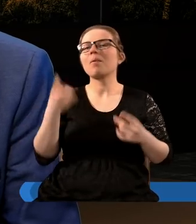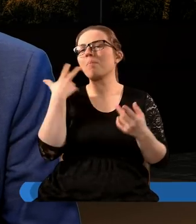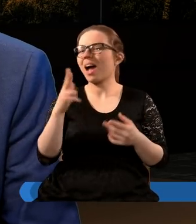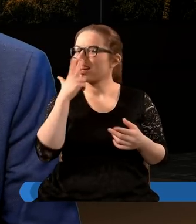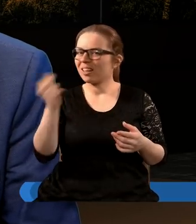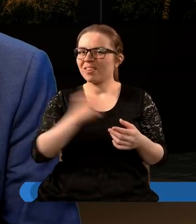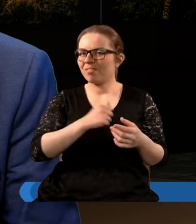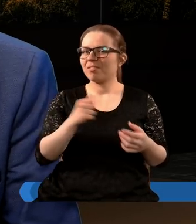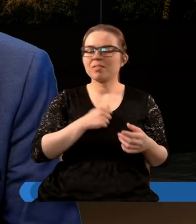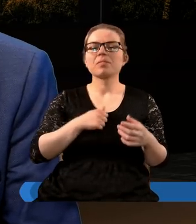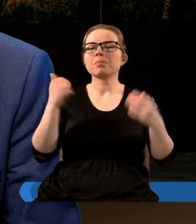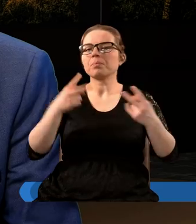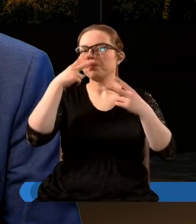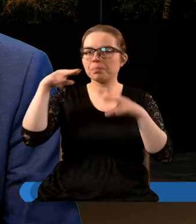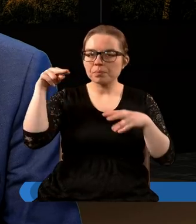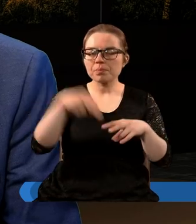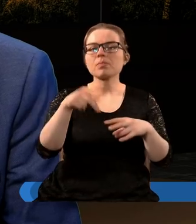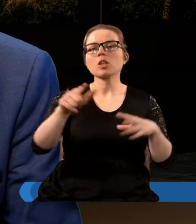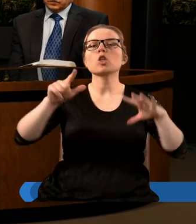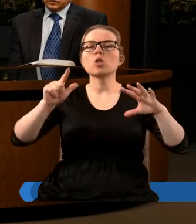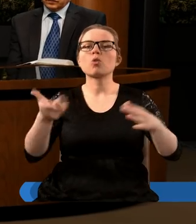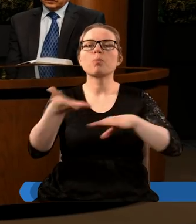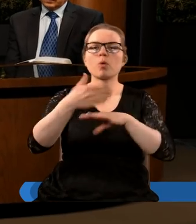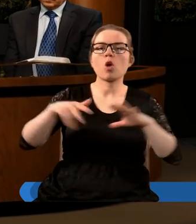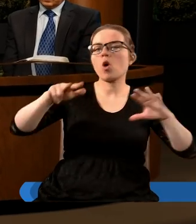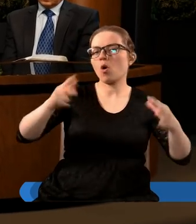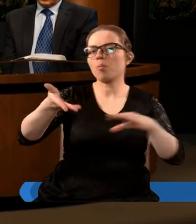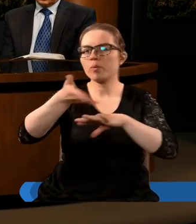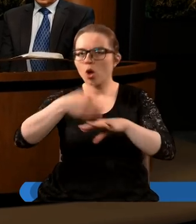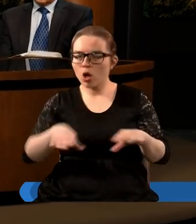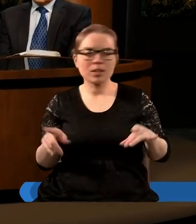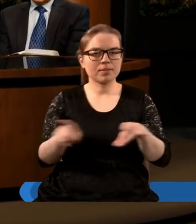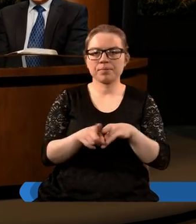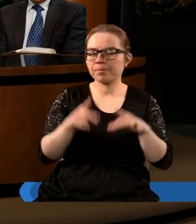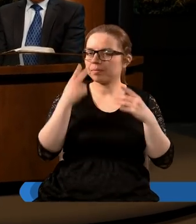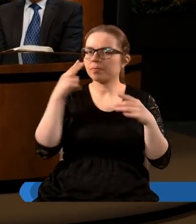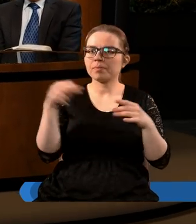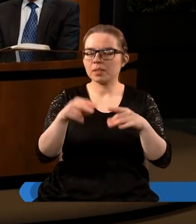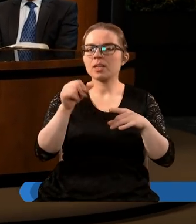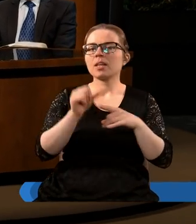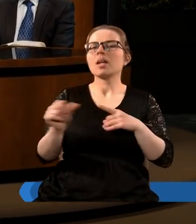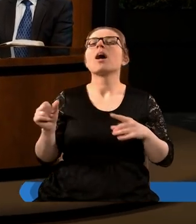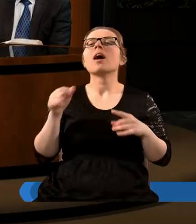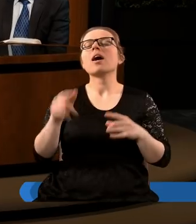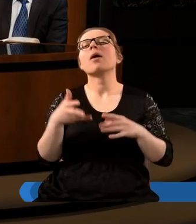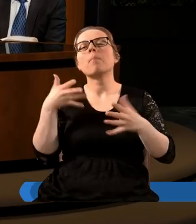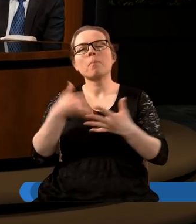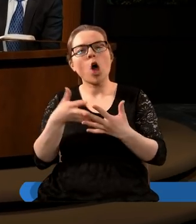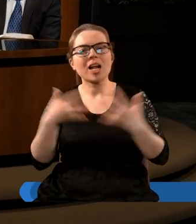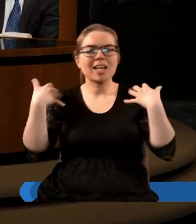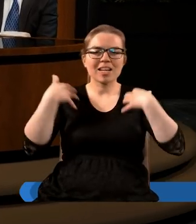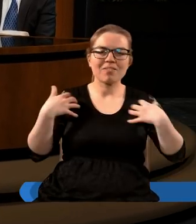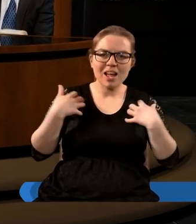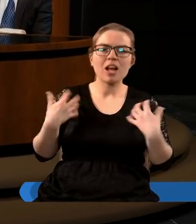bardzo wyraźnie można zobaczyć, zwłaszcza w siódmym rozdziale, w ósmym rozdziale, że pewne symbole prorocze zwierząt